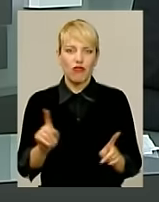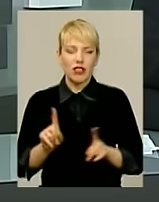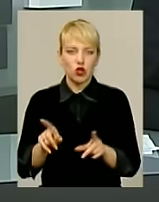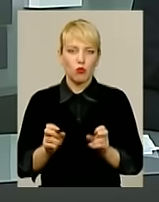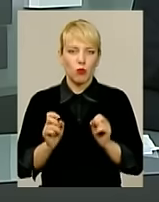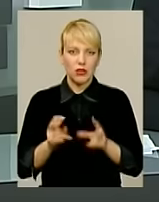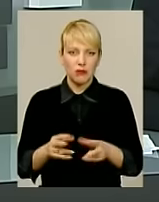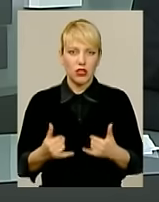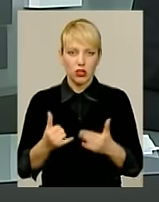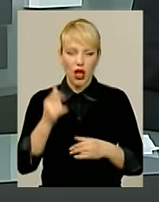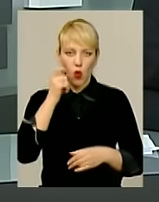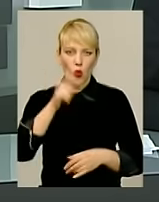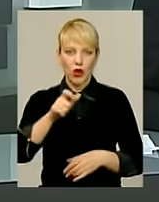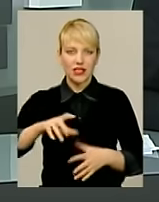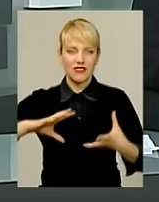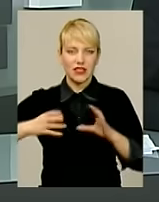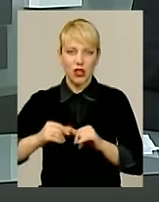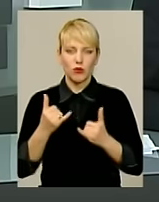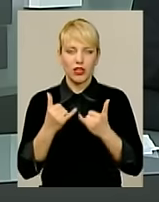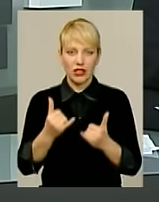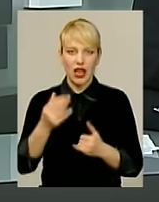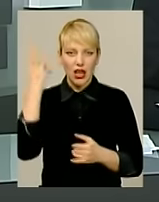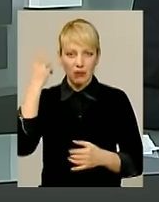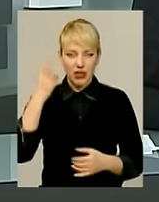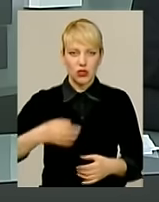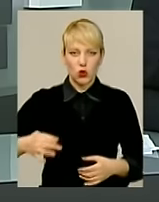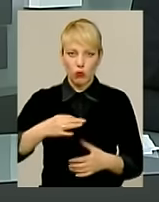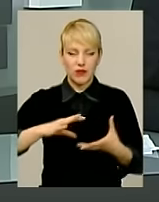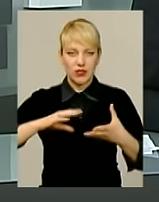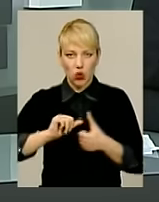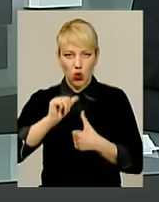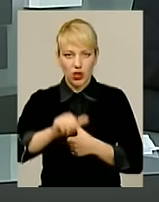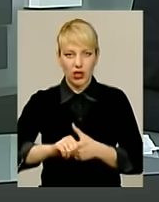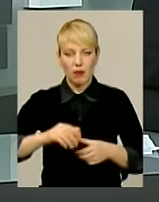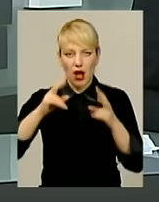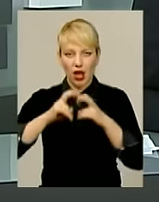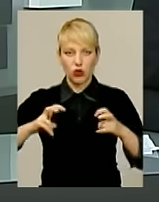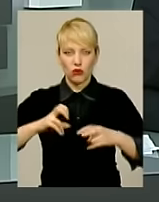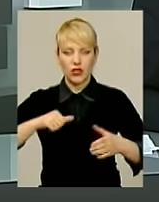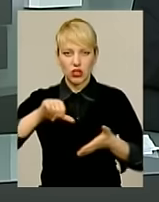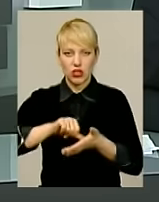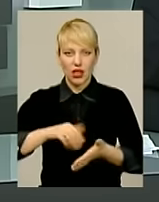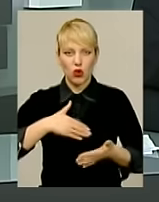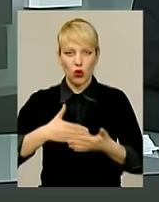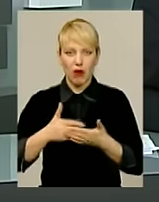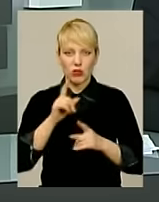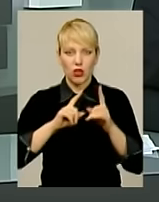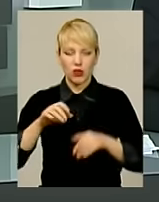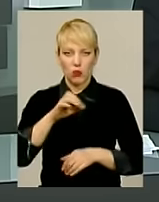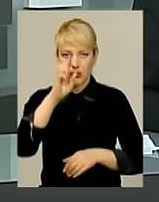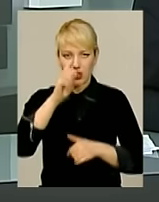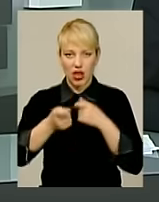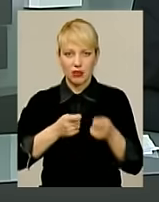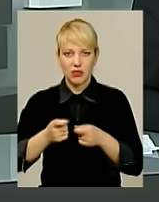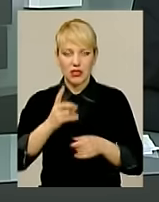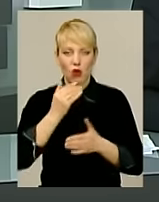небезпечний для українців загалом і жителів Хмельниччини зокрема, аналізували члени громадської ради при облдержадміністрації на